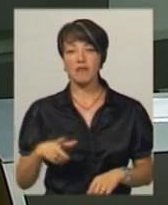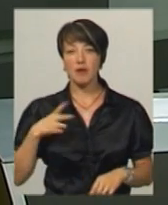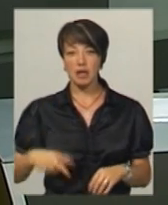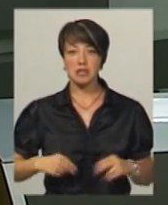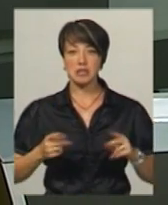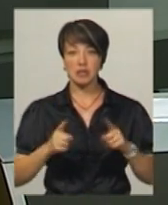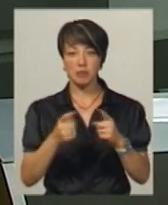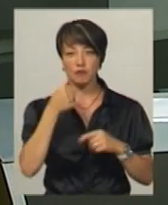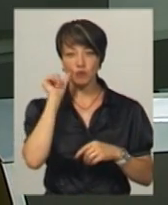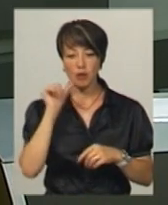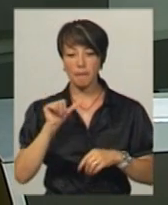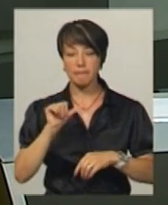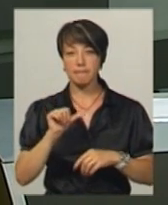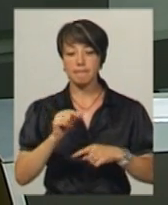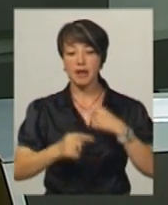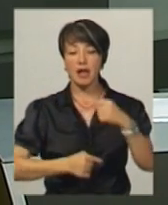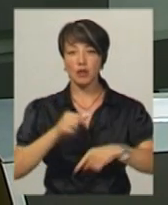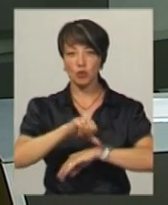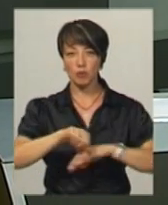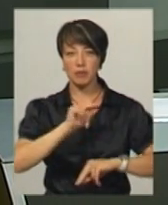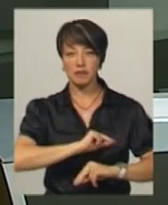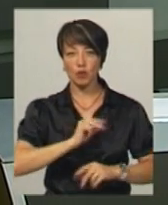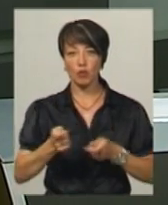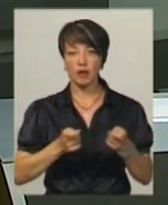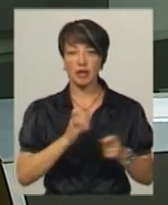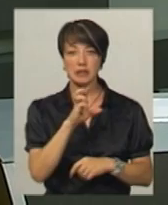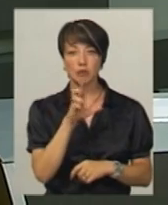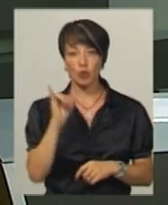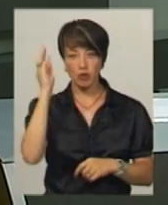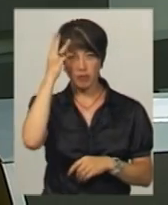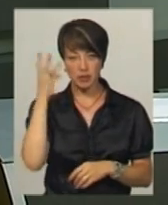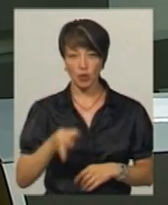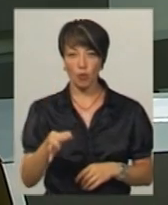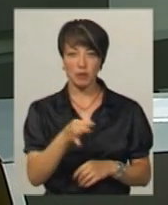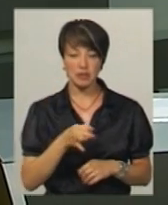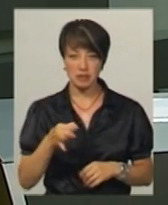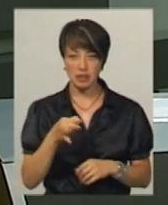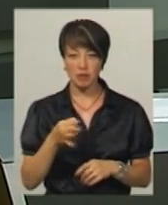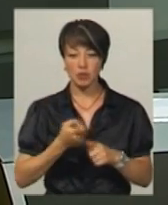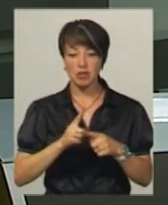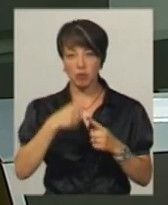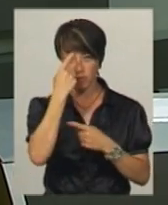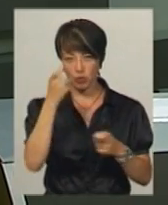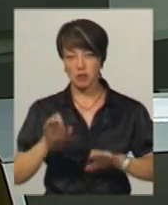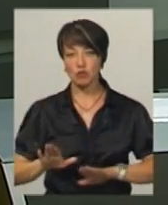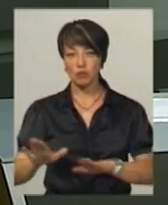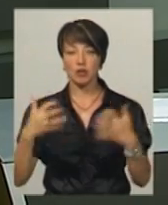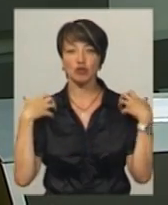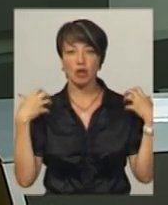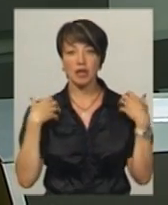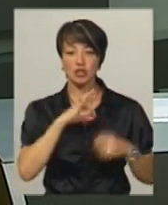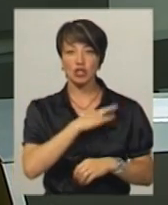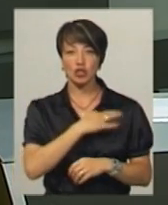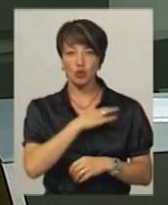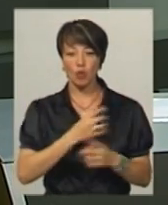затримали учора при перетині західного кордону співробітники управління СБУ у Хмельницькій області. Про це повідомив заступник начальника